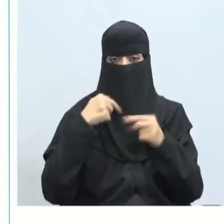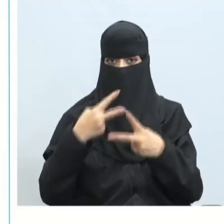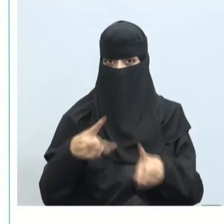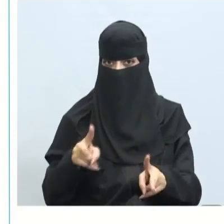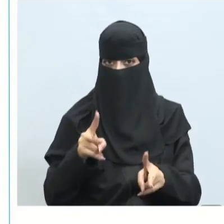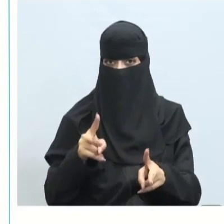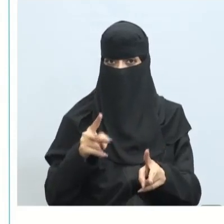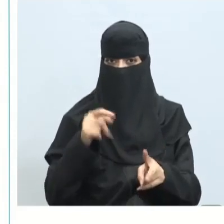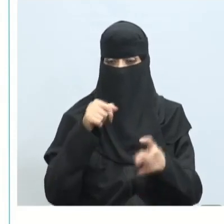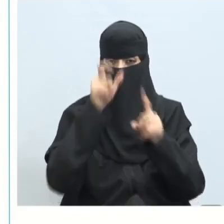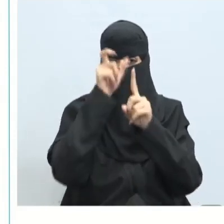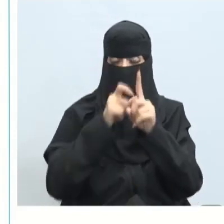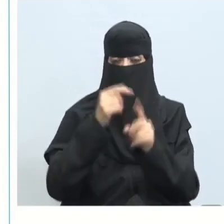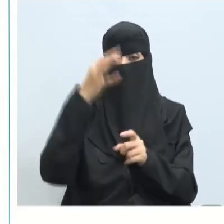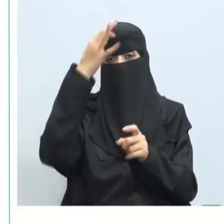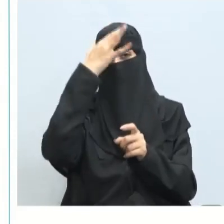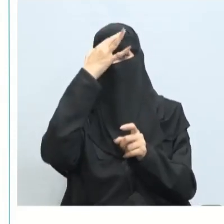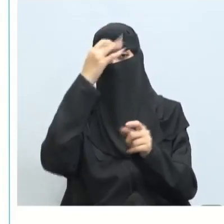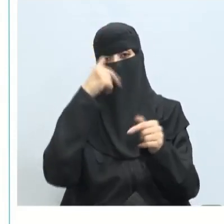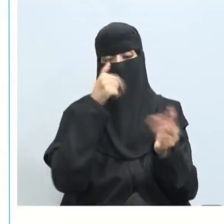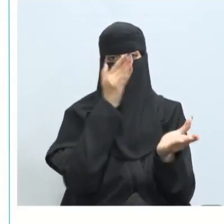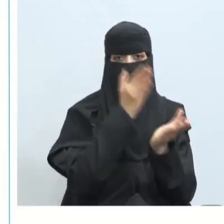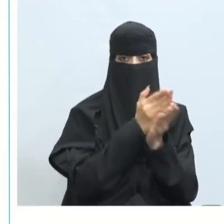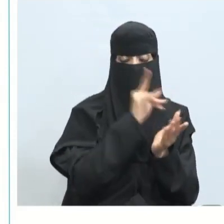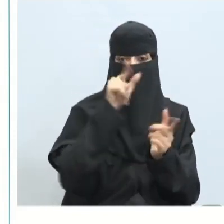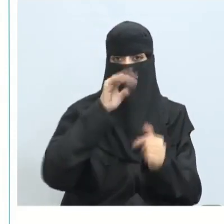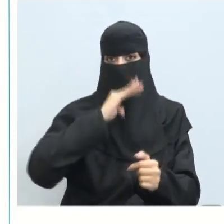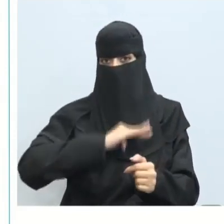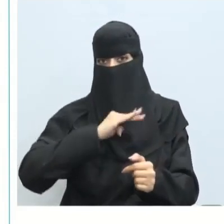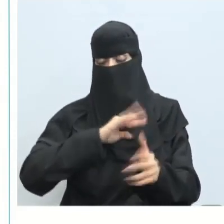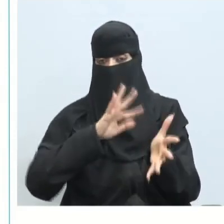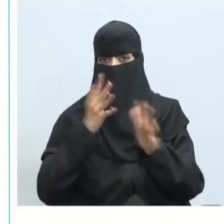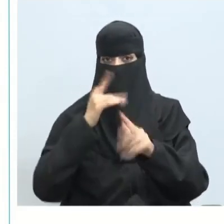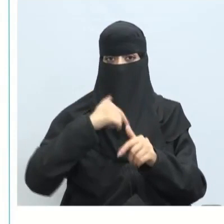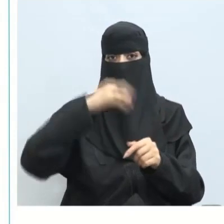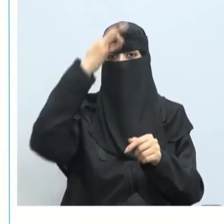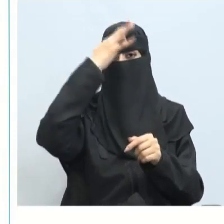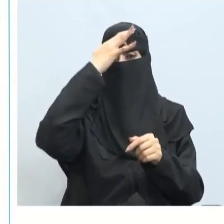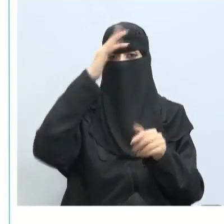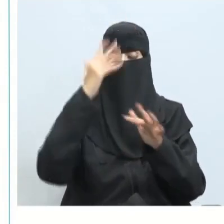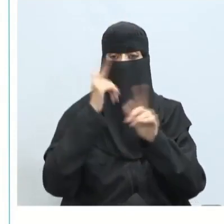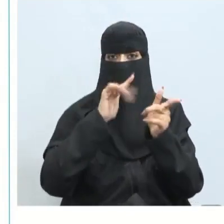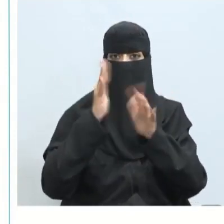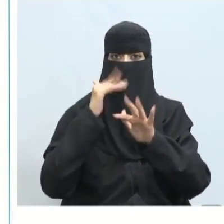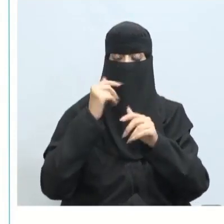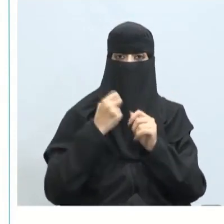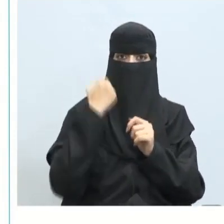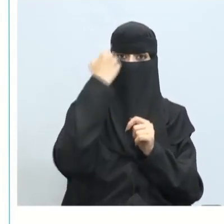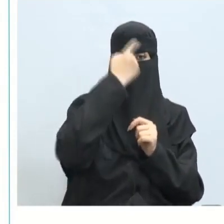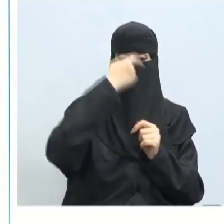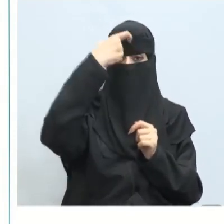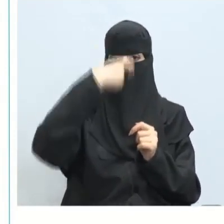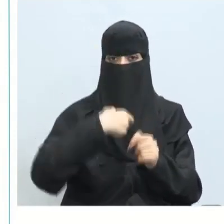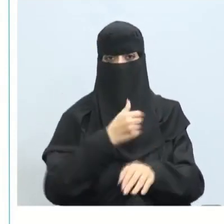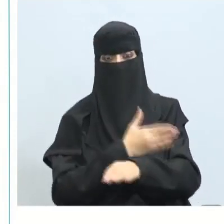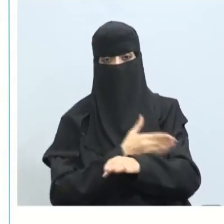أو سلوكية بمعنى هذا الضغط قد يكون مرضي وبالتالي يظهر على الشخص